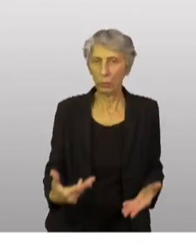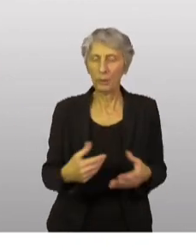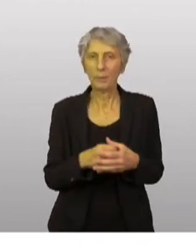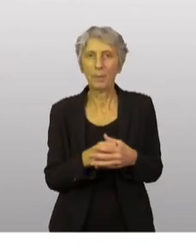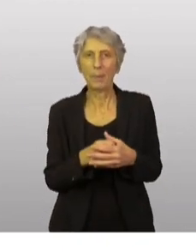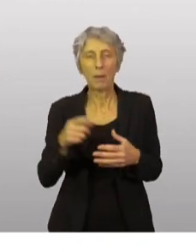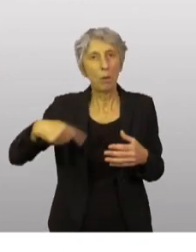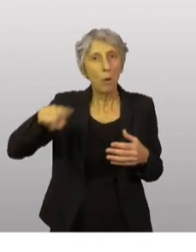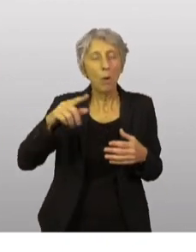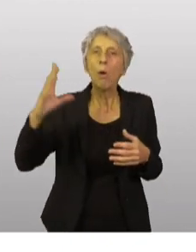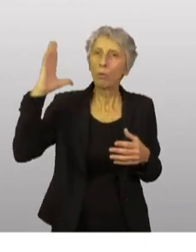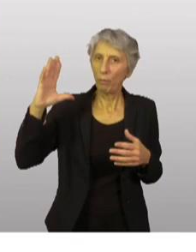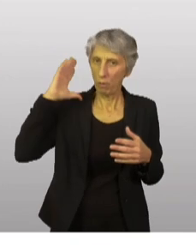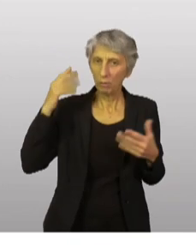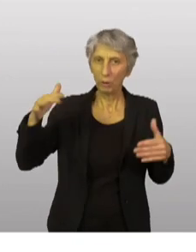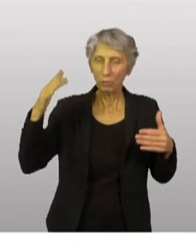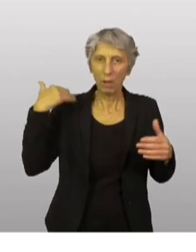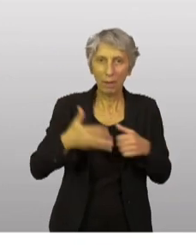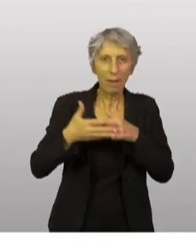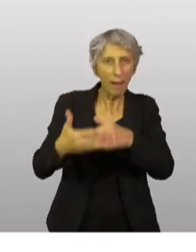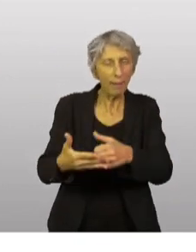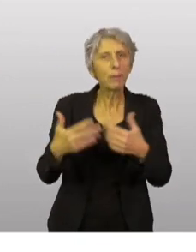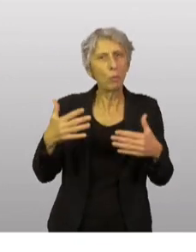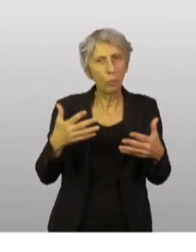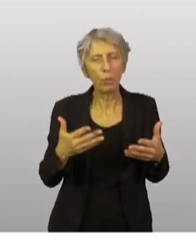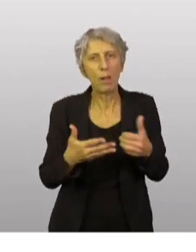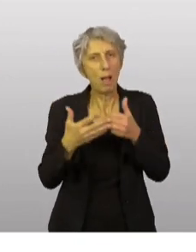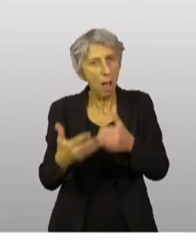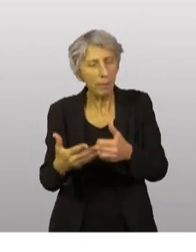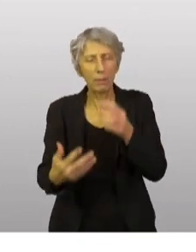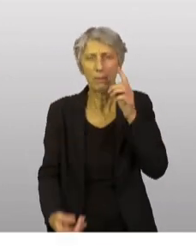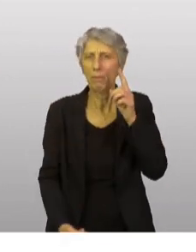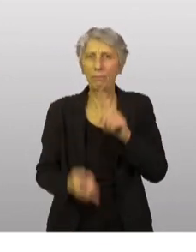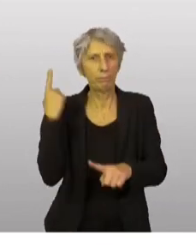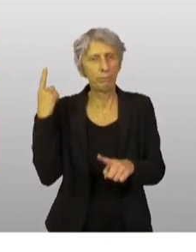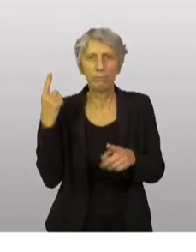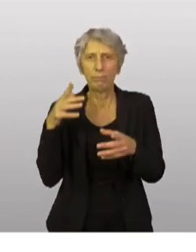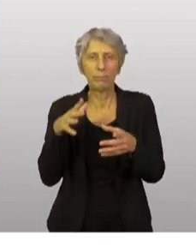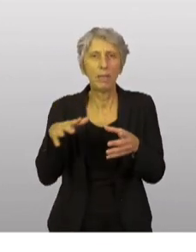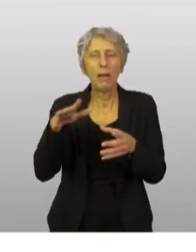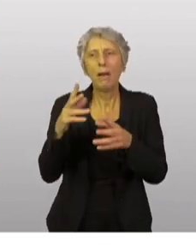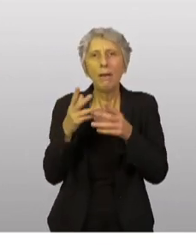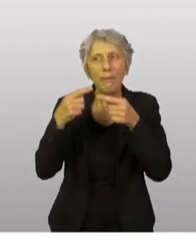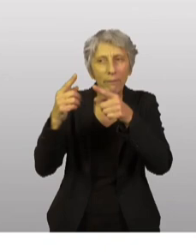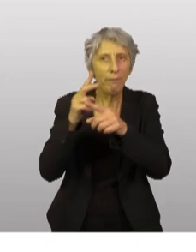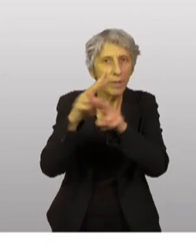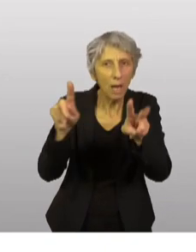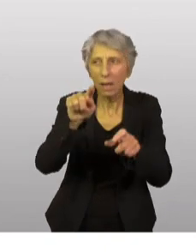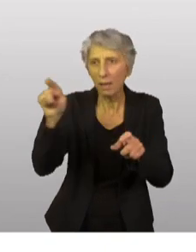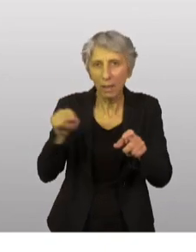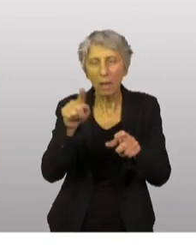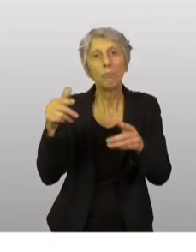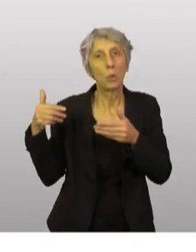qui ont par le passé apporté une aide importante et souvent essentielle dans certaines villes et qui